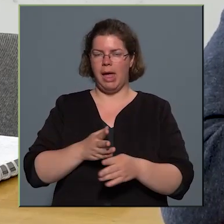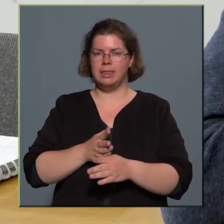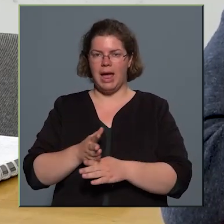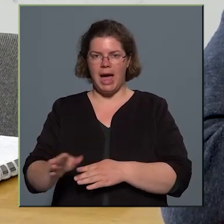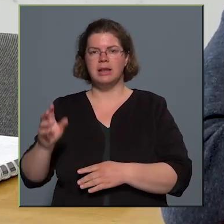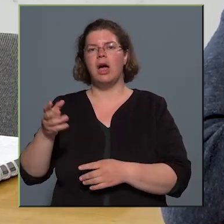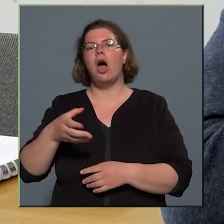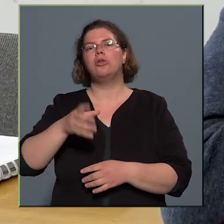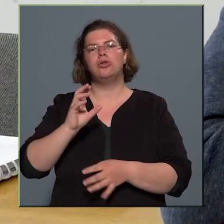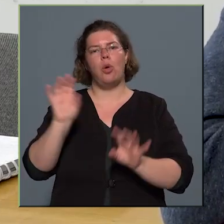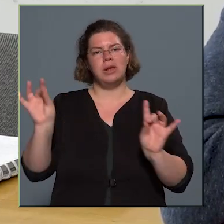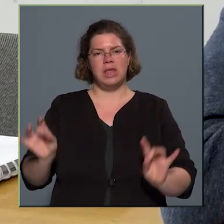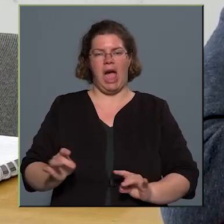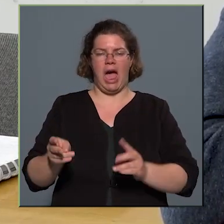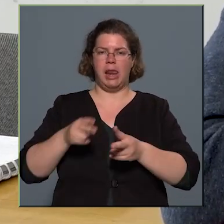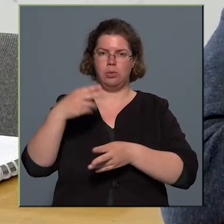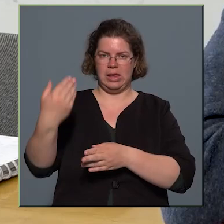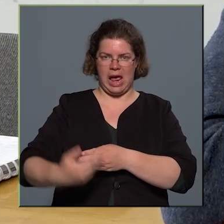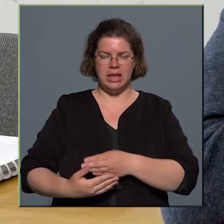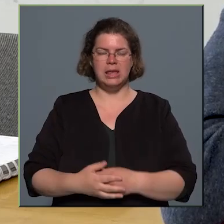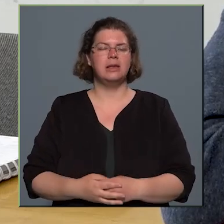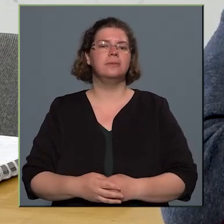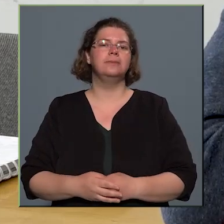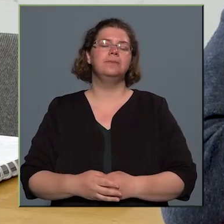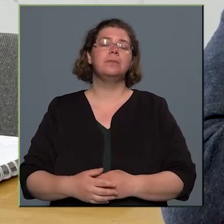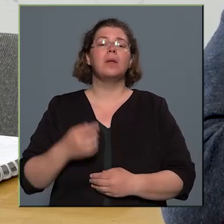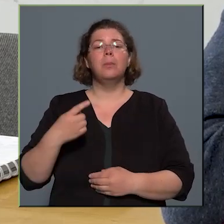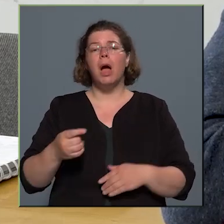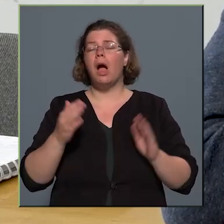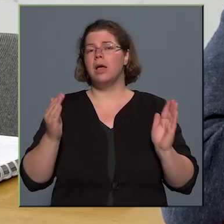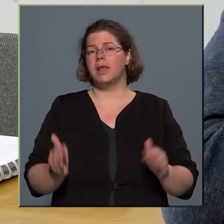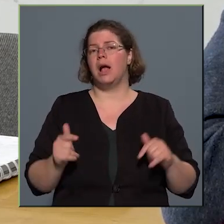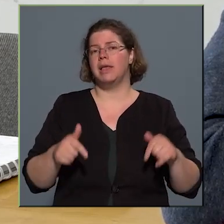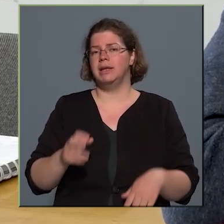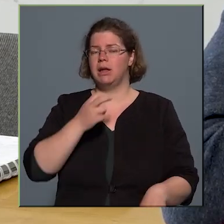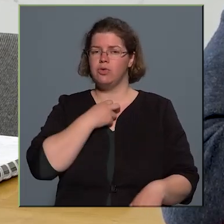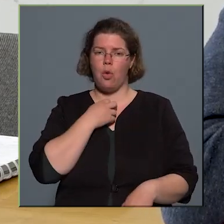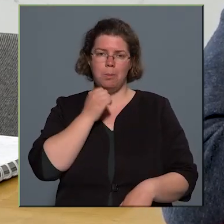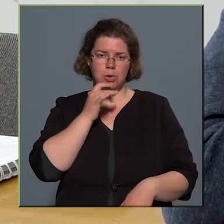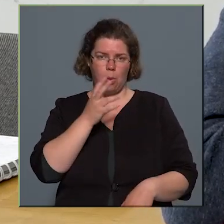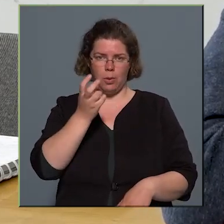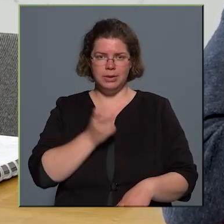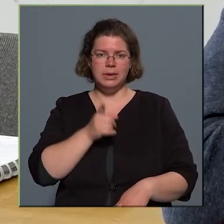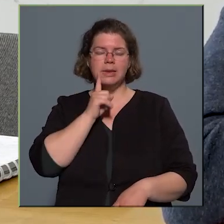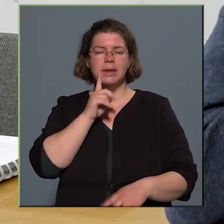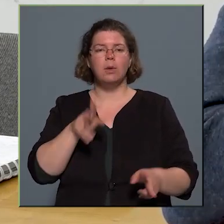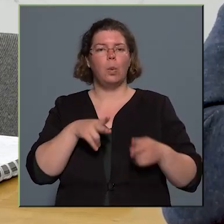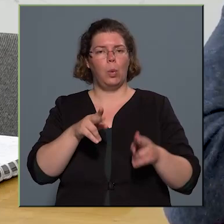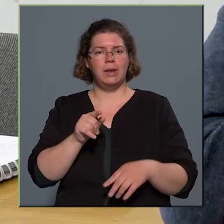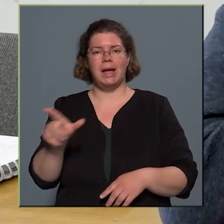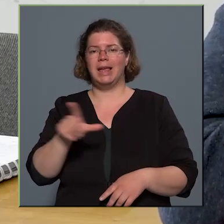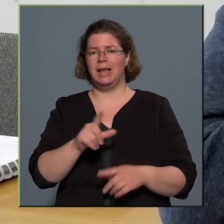Sörgyár utcáig. Maga a szakasz itt a Gyömrői útnál két konfliktusos